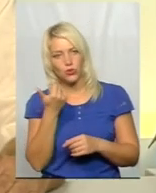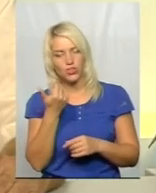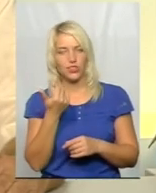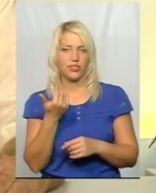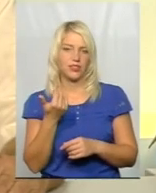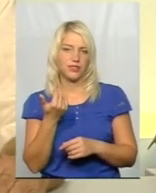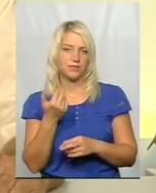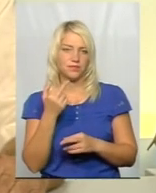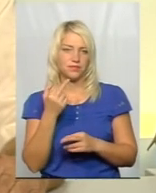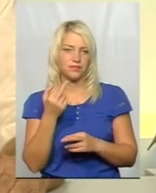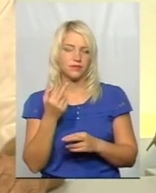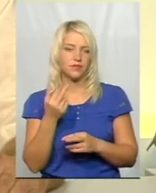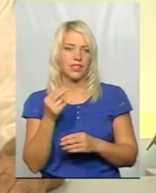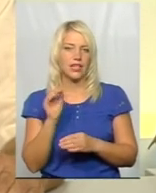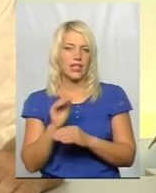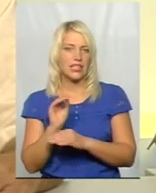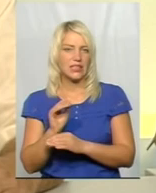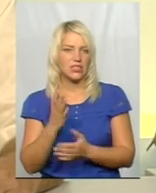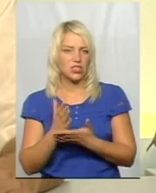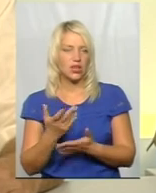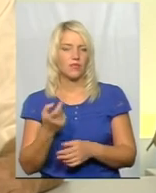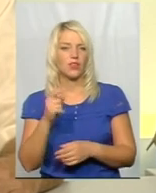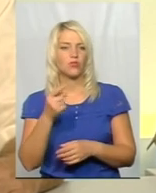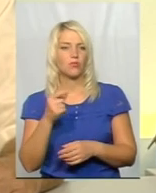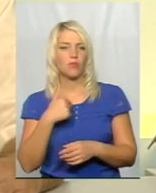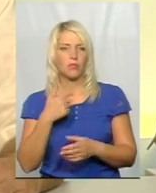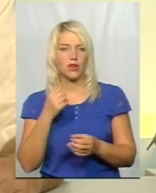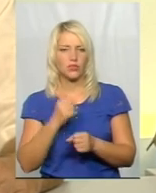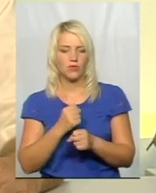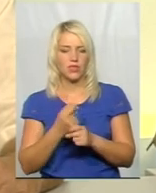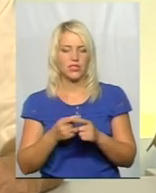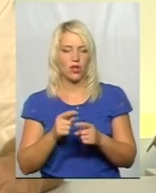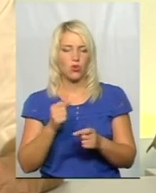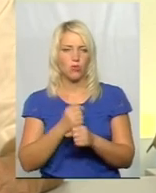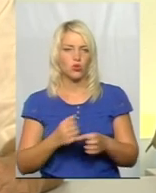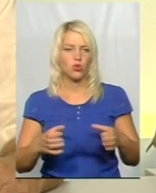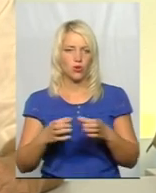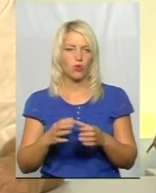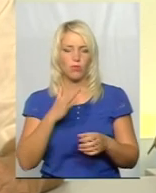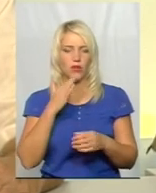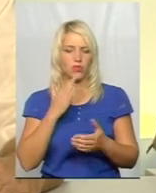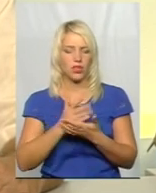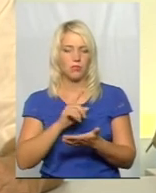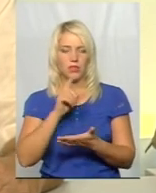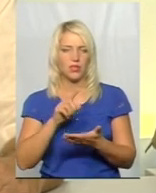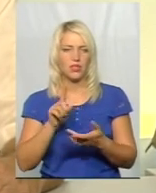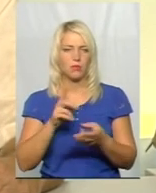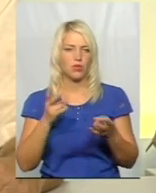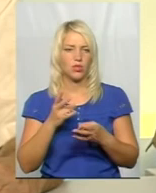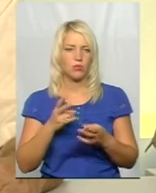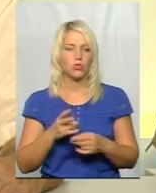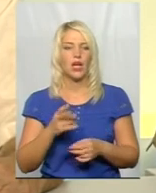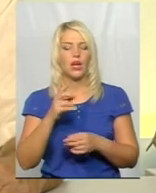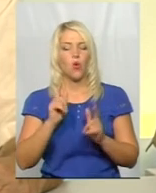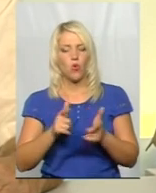критично до цього всього ставиться. Вони працювали з цією робочою групою, ще є багато питань, які потребують узгоди.